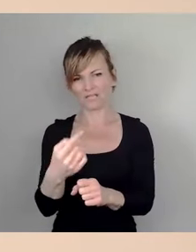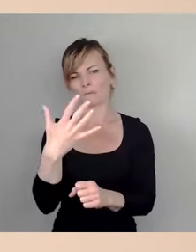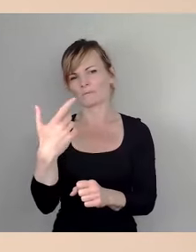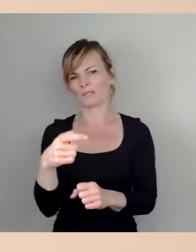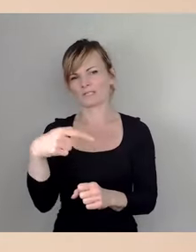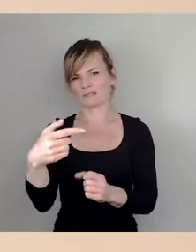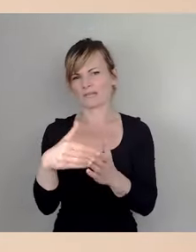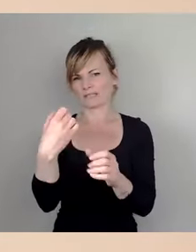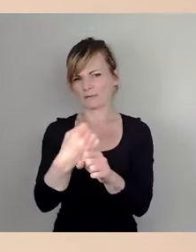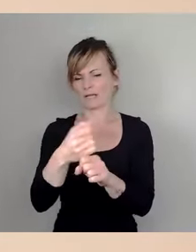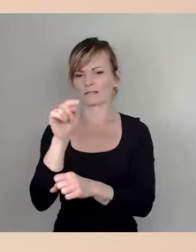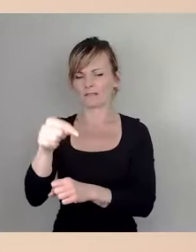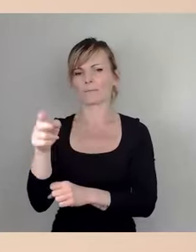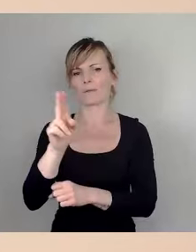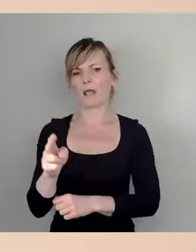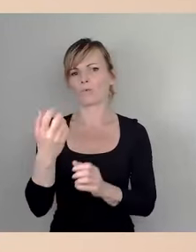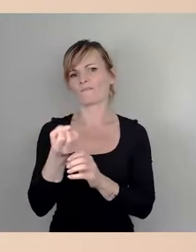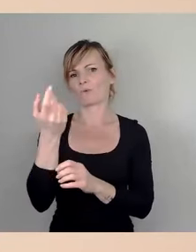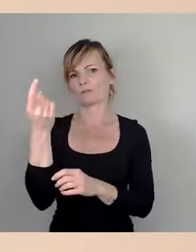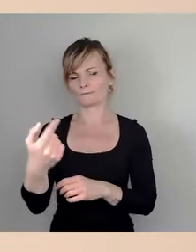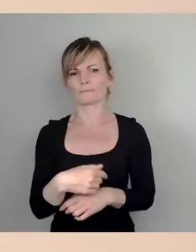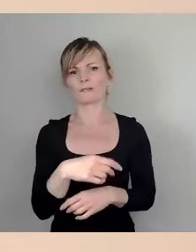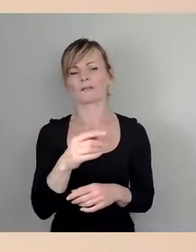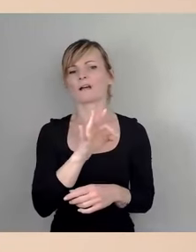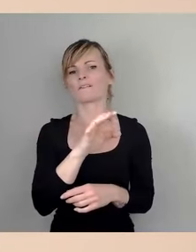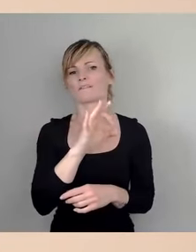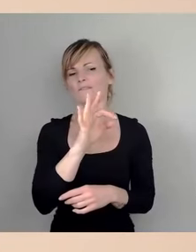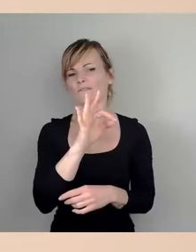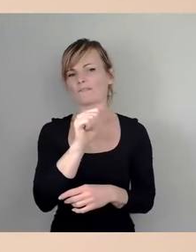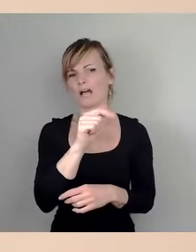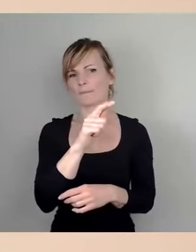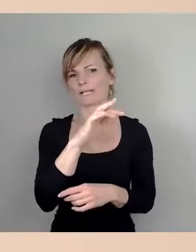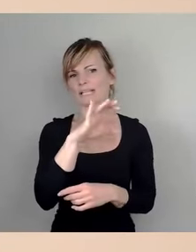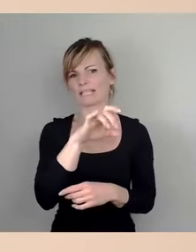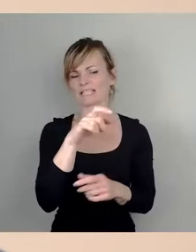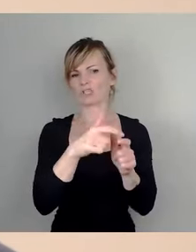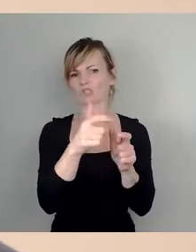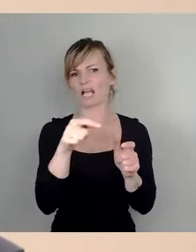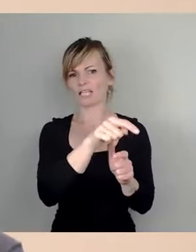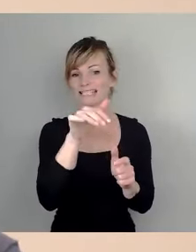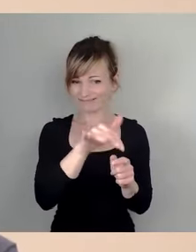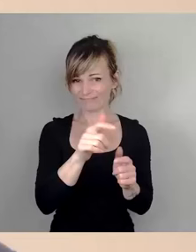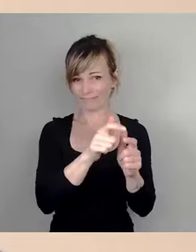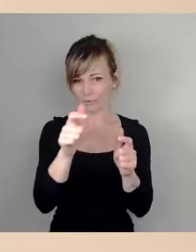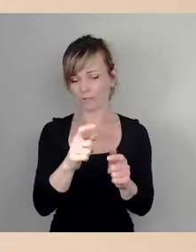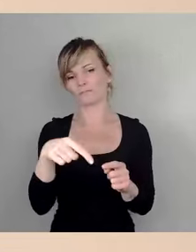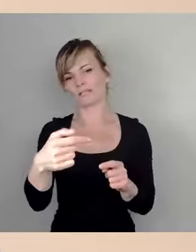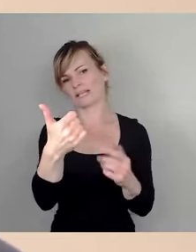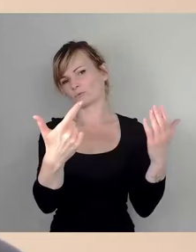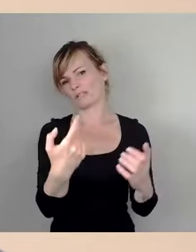Die Brücke Fabriestraße ist für 2026 vorgesehen. In der Tat, die Bedeutung ist hingewiesen worden. Und die Brücke über die